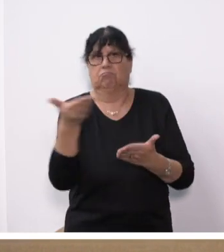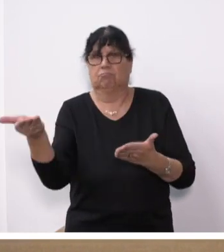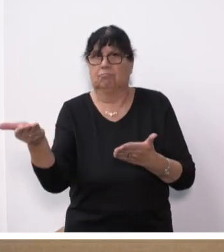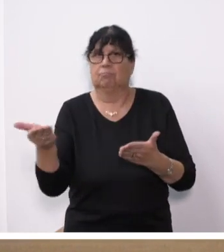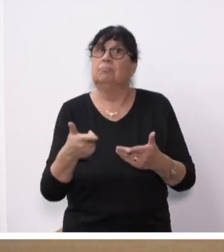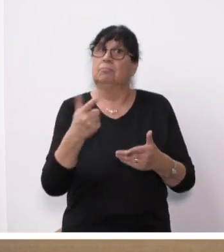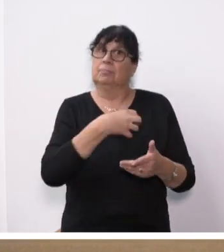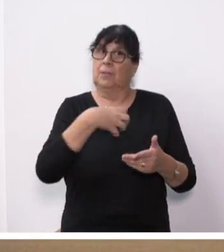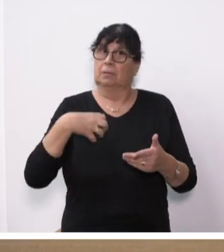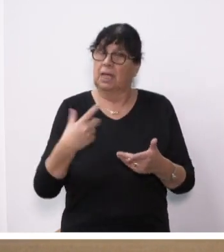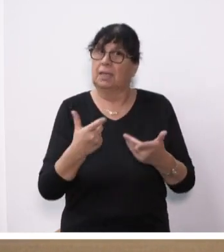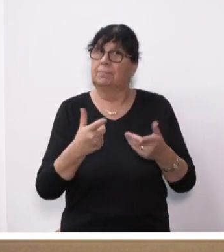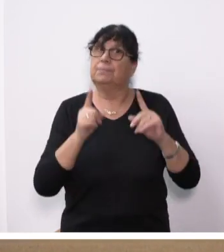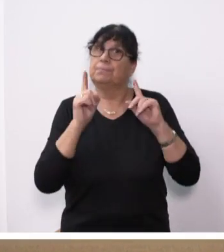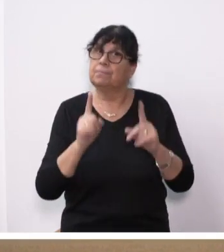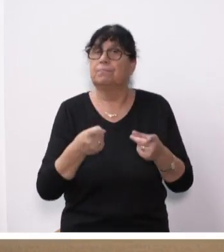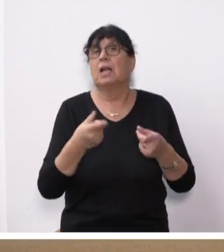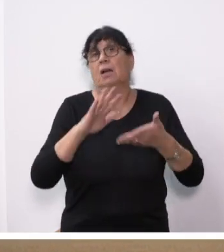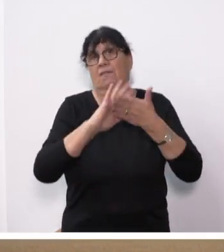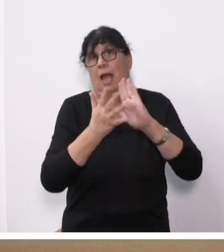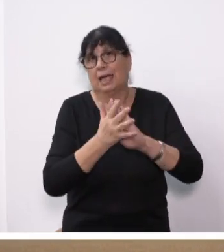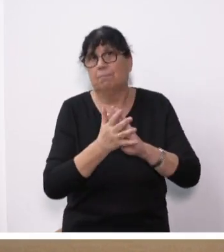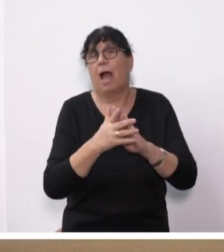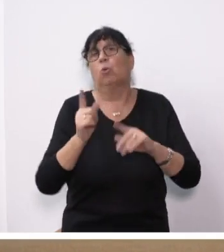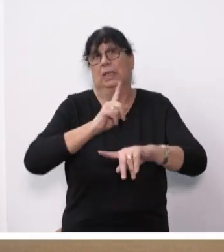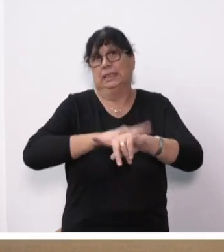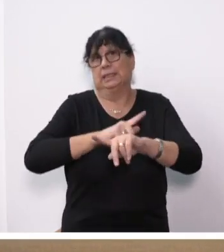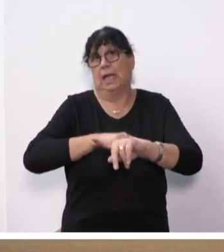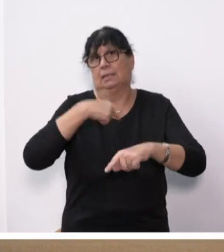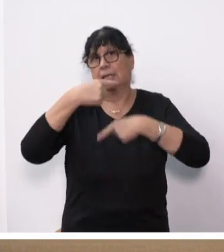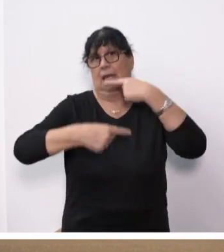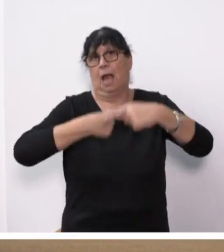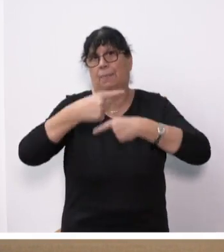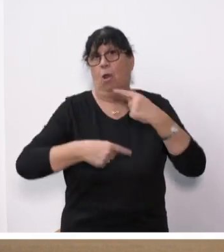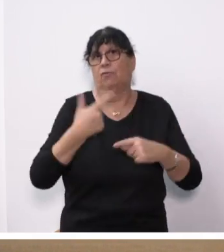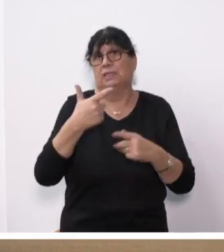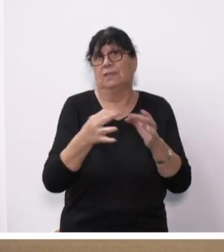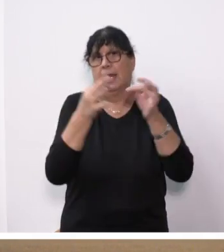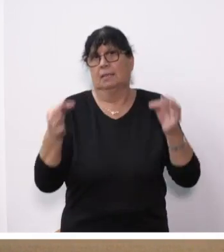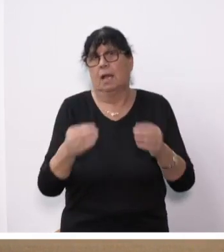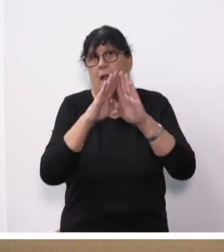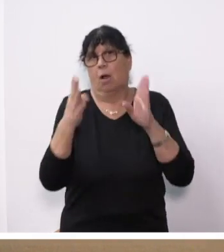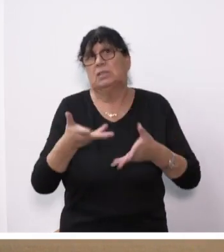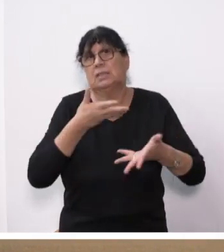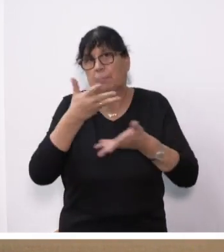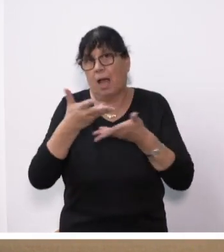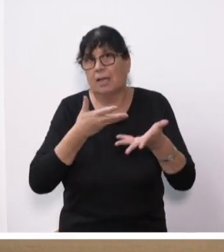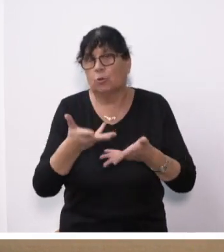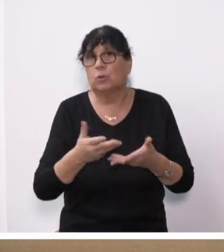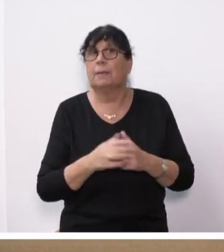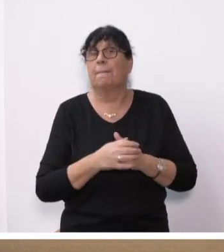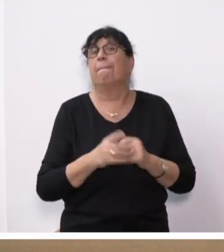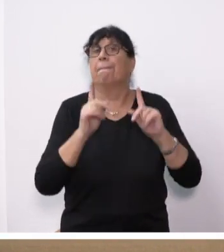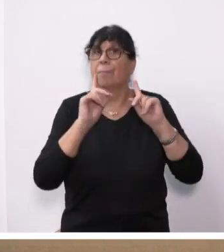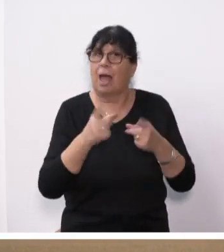Fraktionen haben sich auch auf eine Vereinbarung zum zeitlichen Ablauf der zweitägigen Haushaltsberatung verständigt, die sie